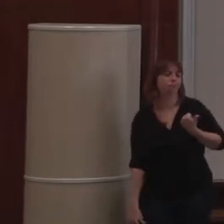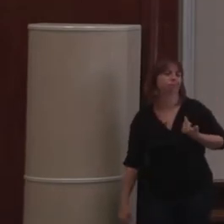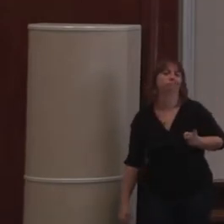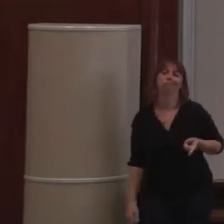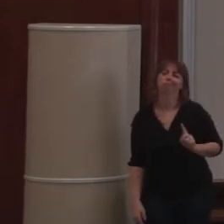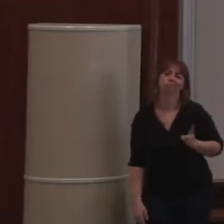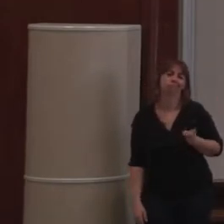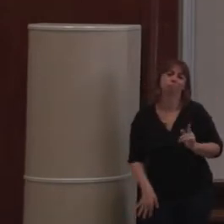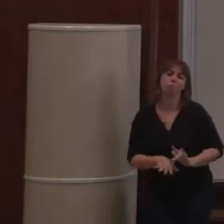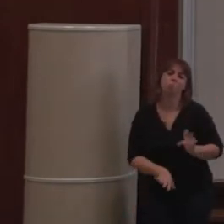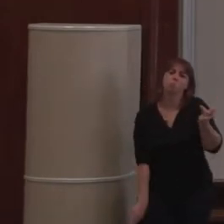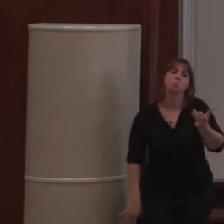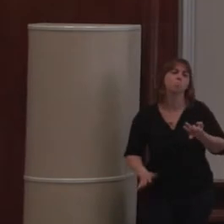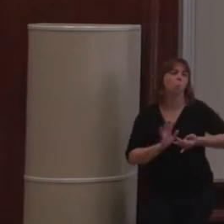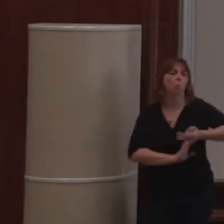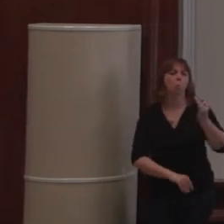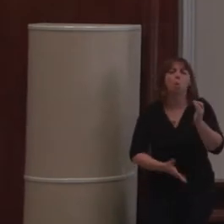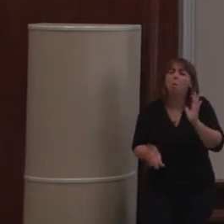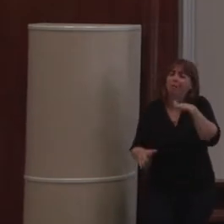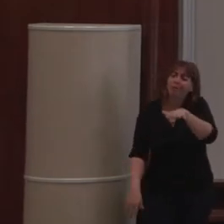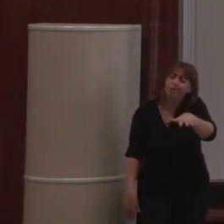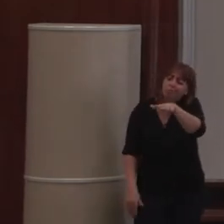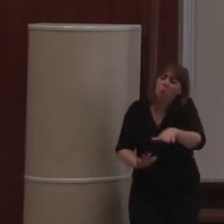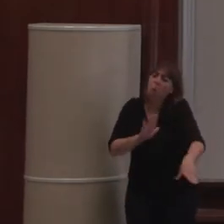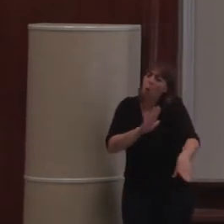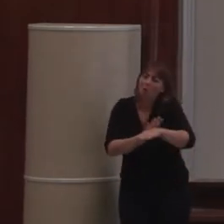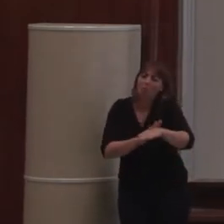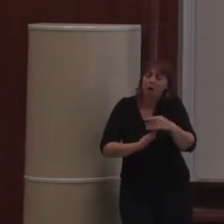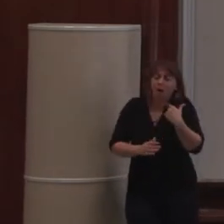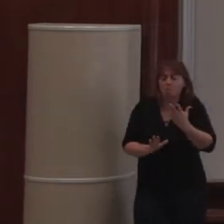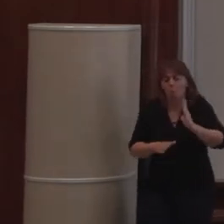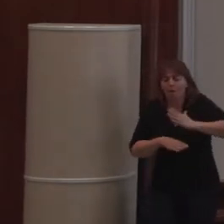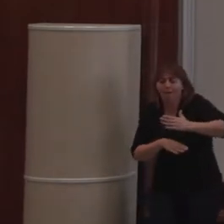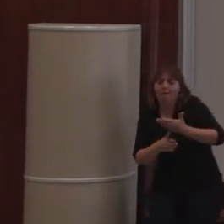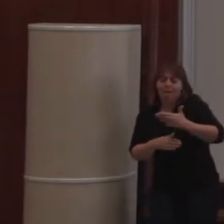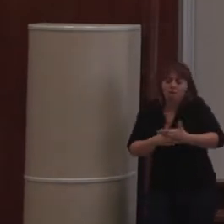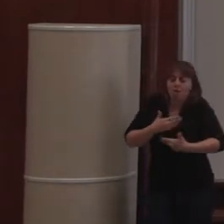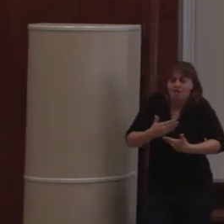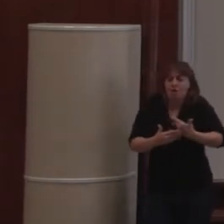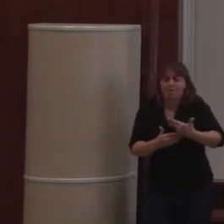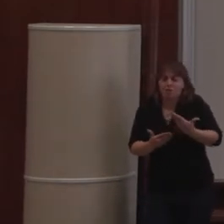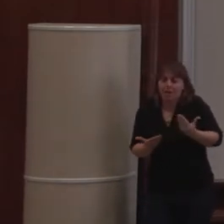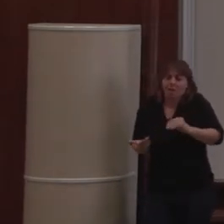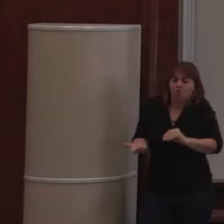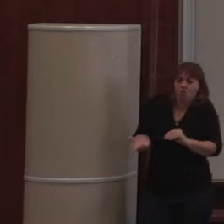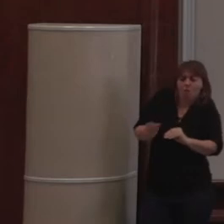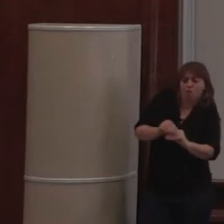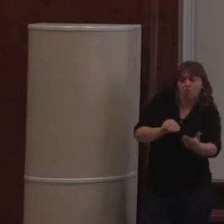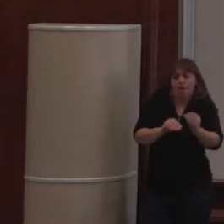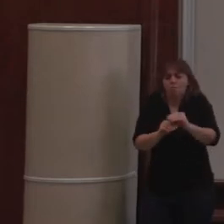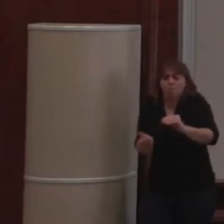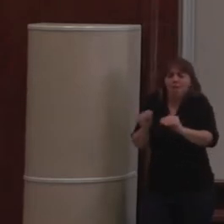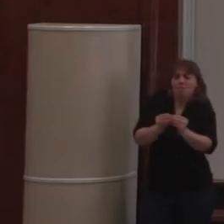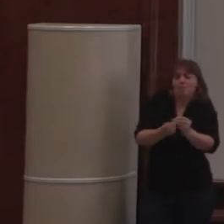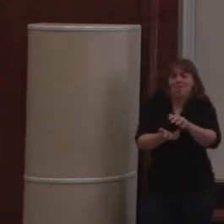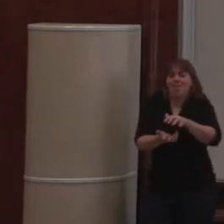êtes parti vous-même avec vos propres briques techniques pour faire tout ça, vous êtes noyé. Vous n'en sortez pas. C'est mort. Et pourquoi vous allez devoir faire